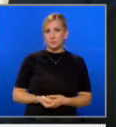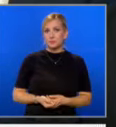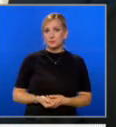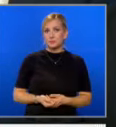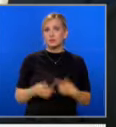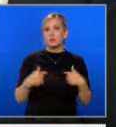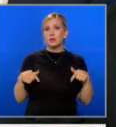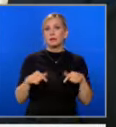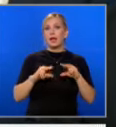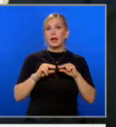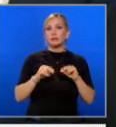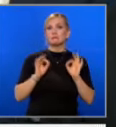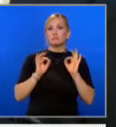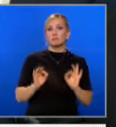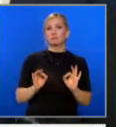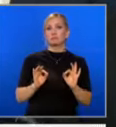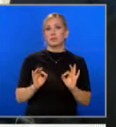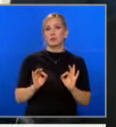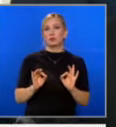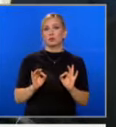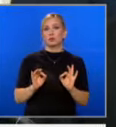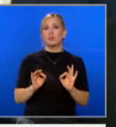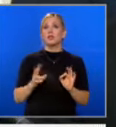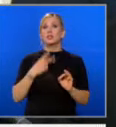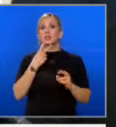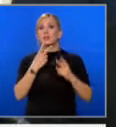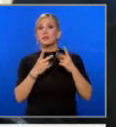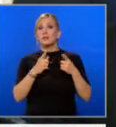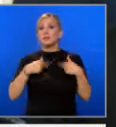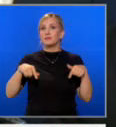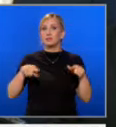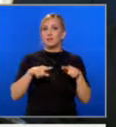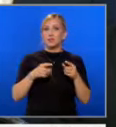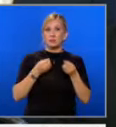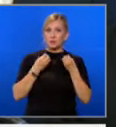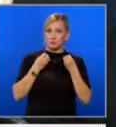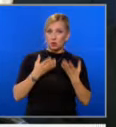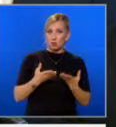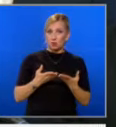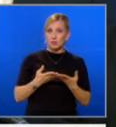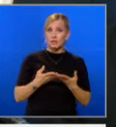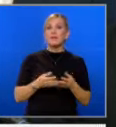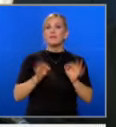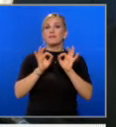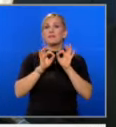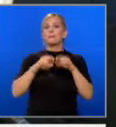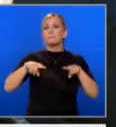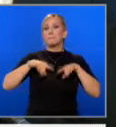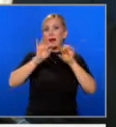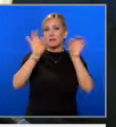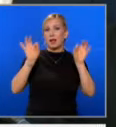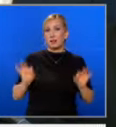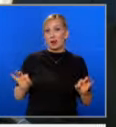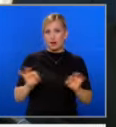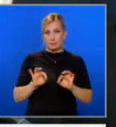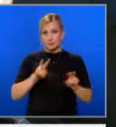казваме категорично, че ще видим всички възможности в правната рамка, следтото